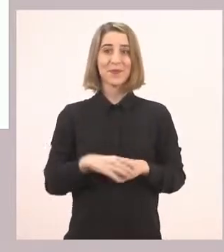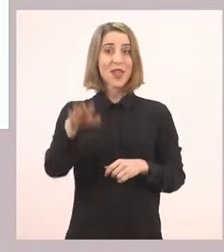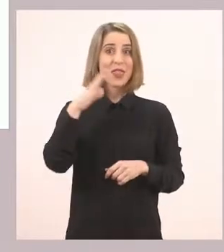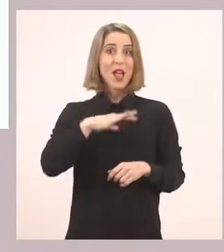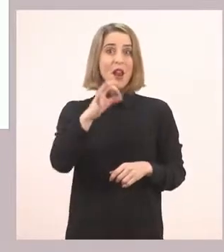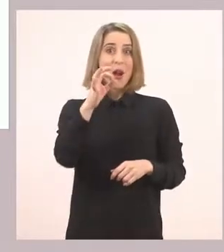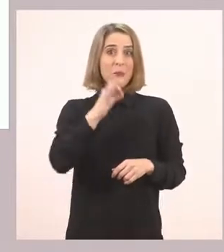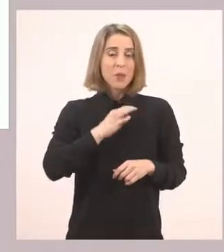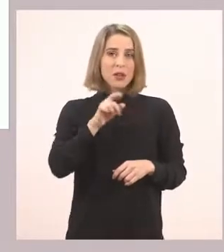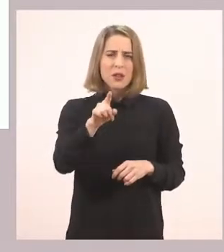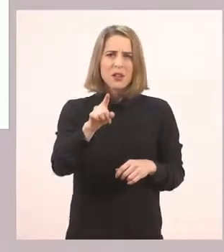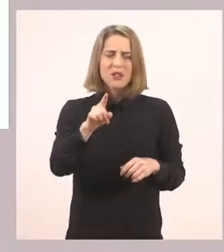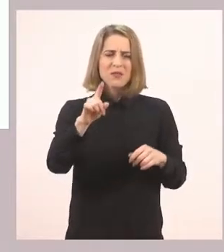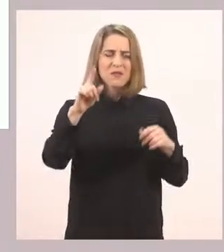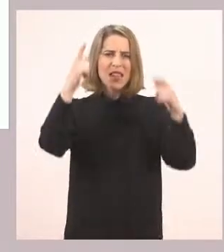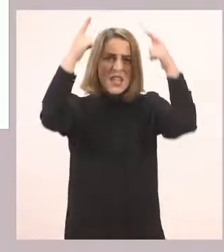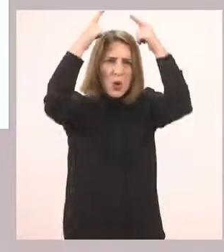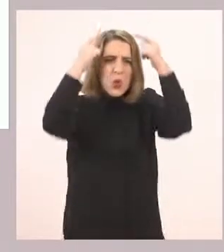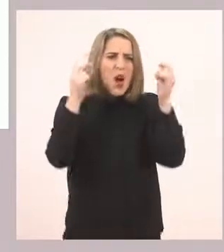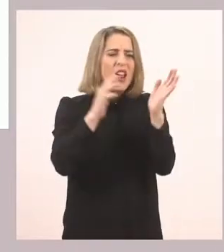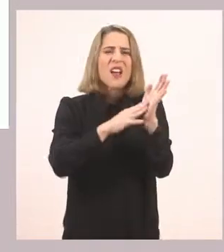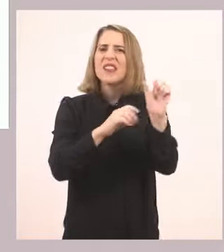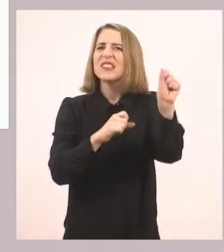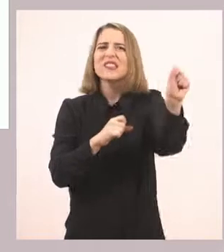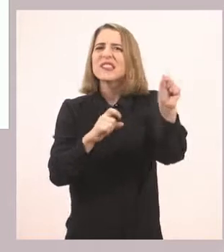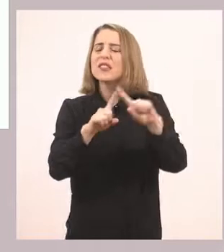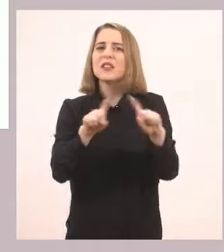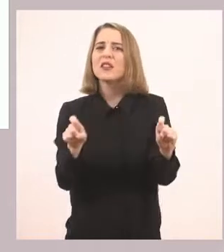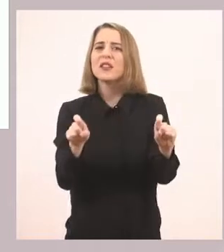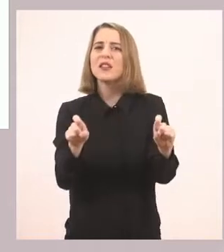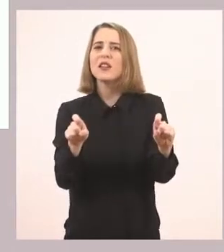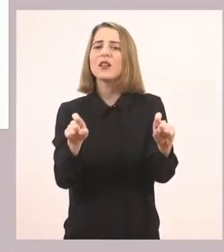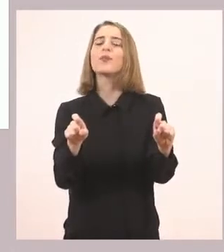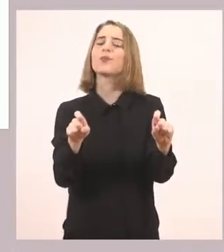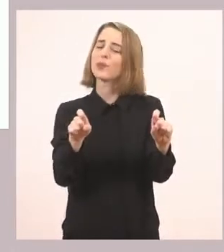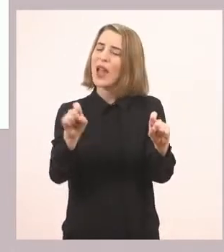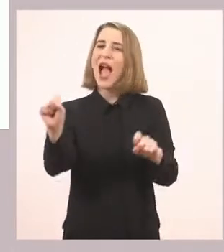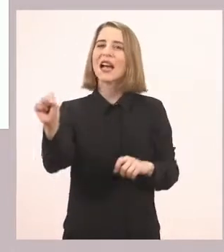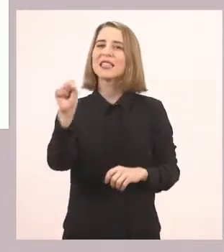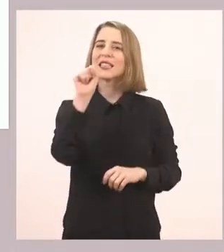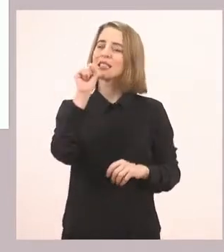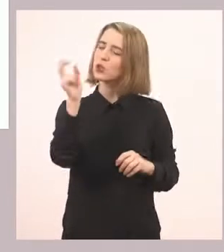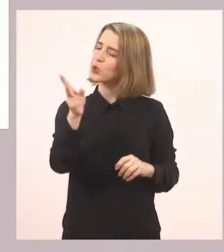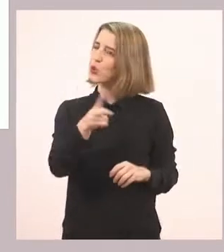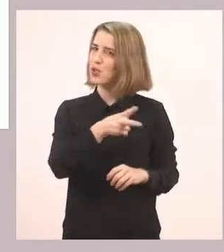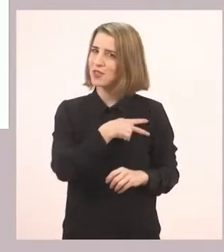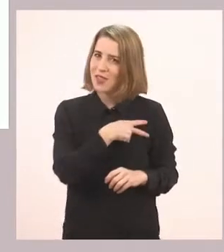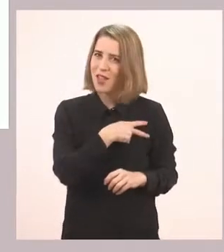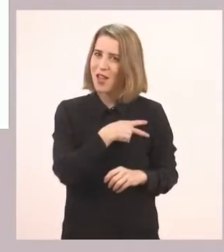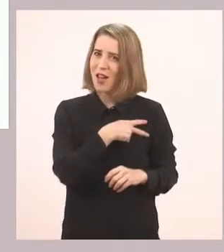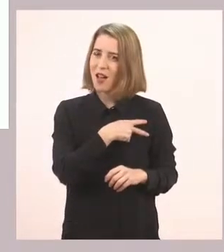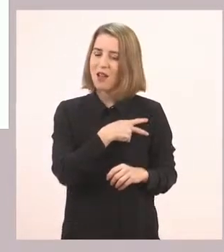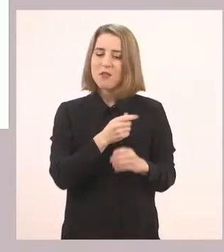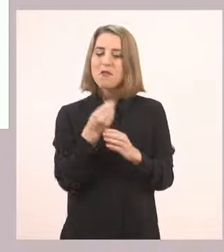πείτε τι κάνει, τι κρατάει η Ιωάννα. Η Ιωάννα κρατά ένα καρότο. Ωραία! Και